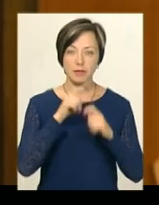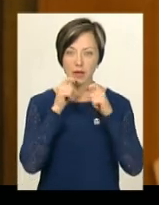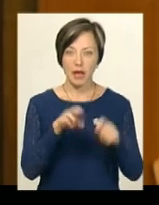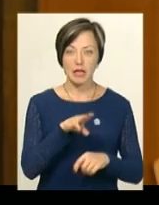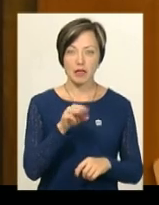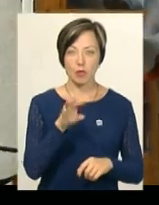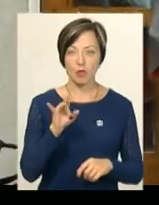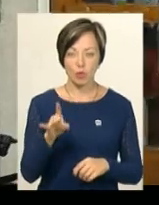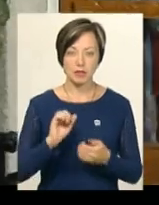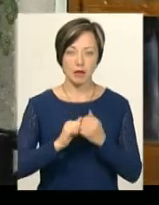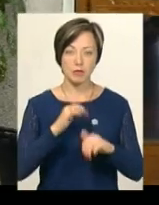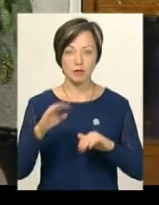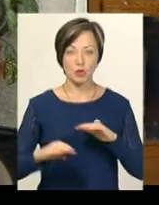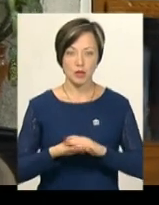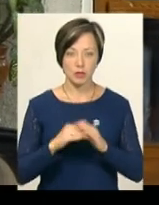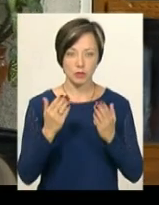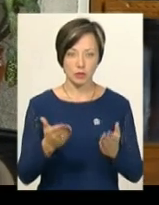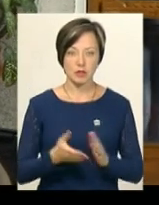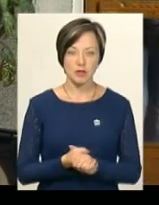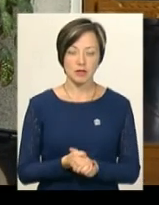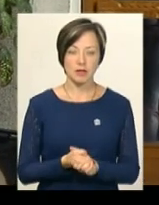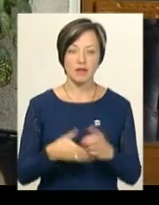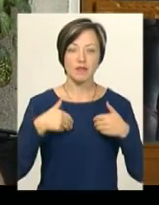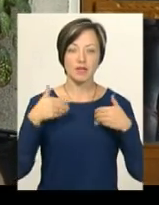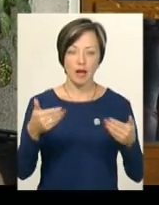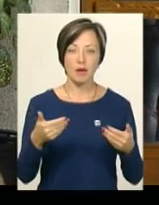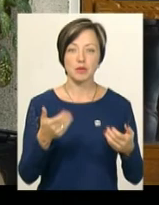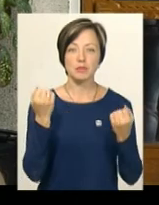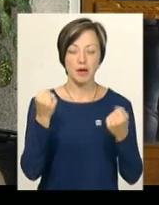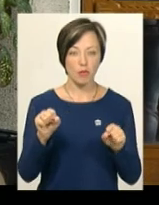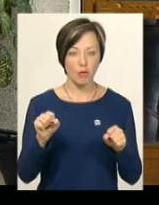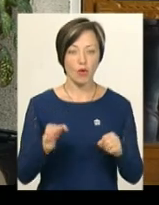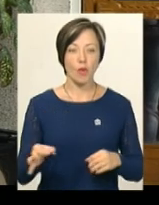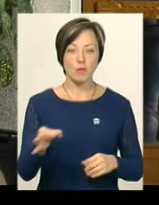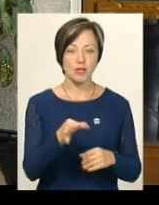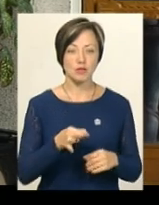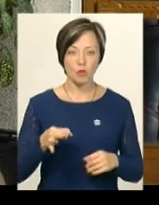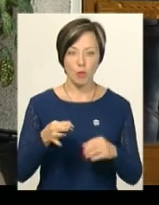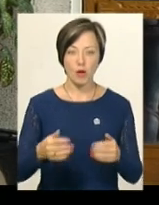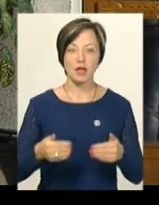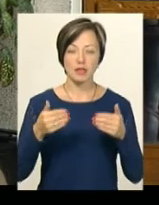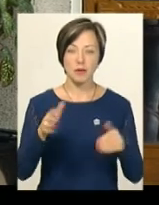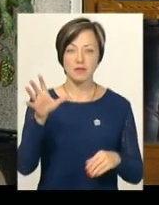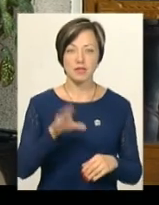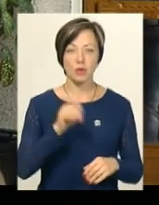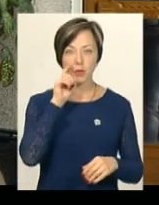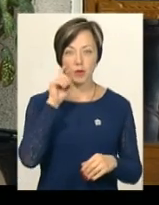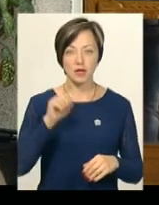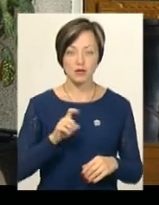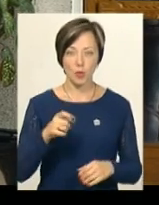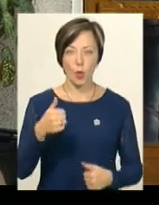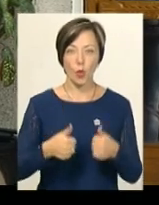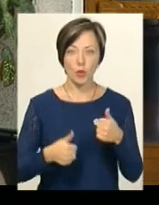Касавчуку з Кам'янця-Подільського. Ми рітаємо з перемогою в обласному етапі всеукраїнського